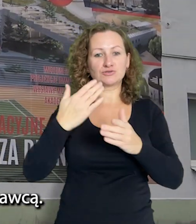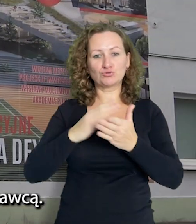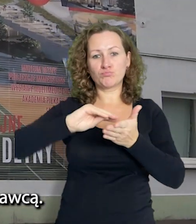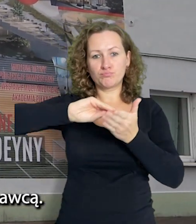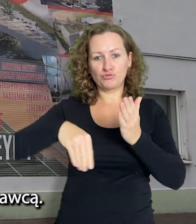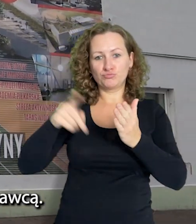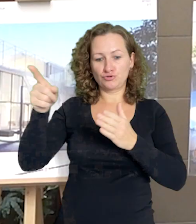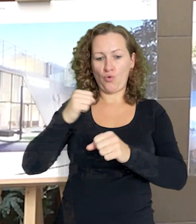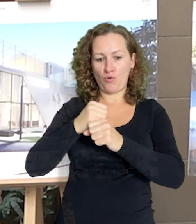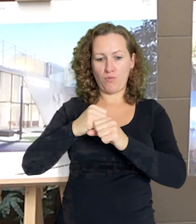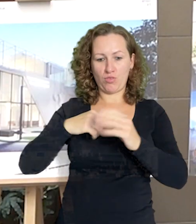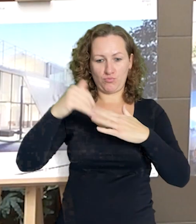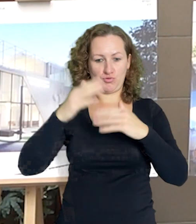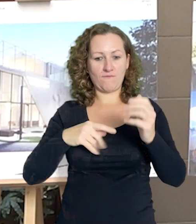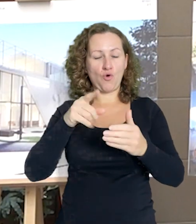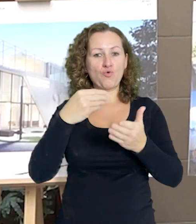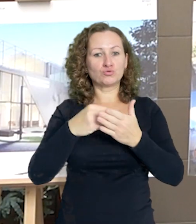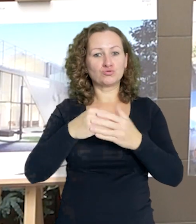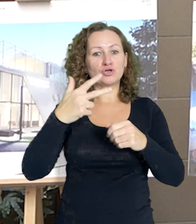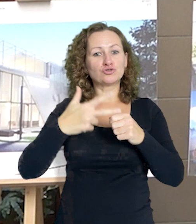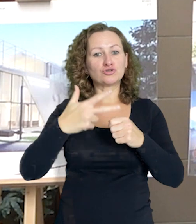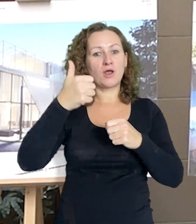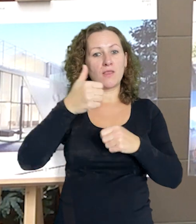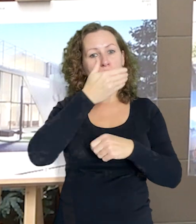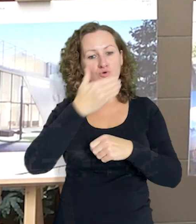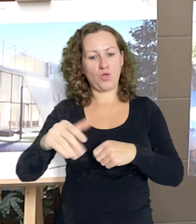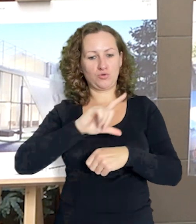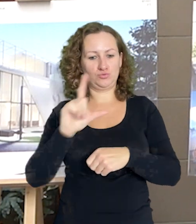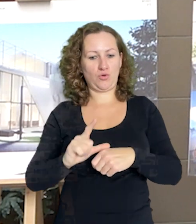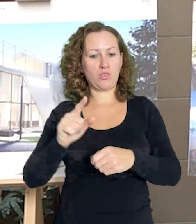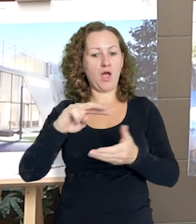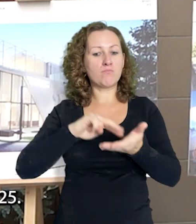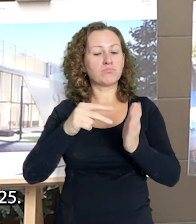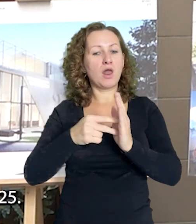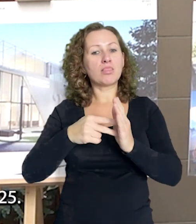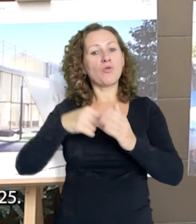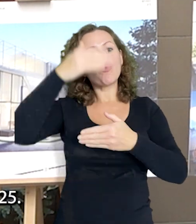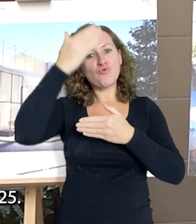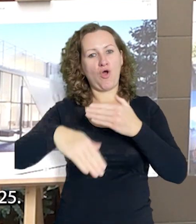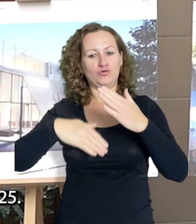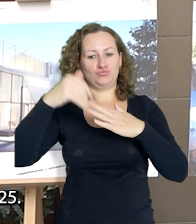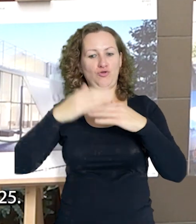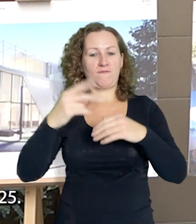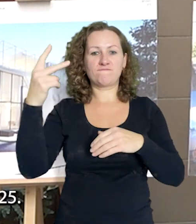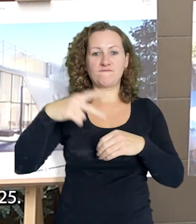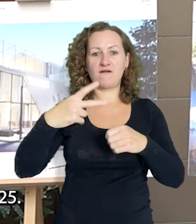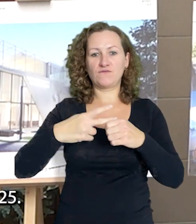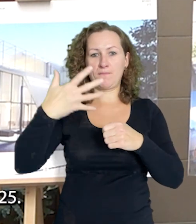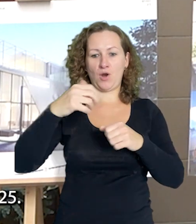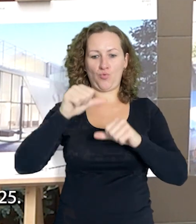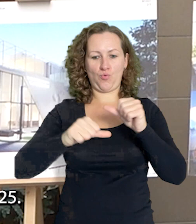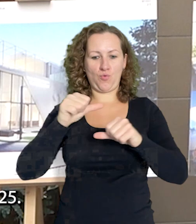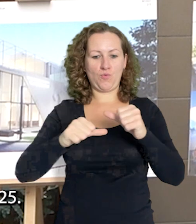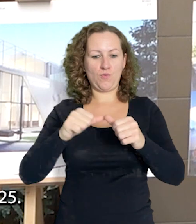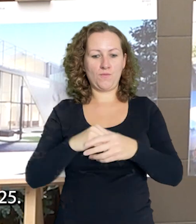umowę z wykonawcą. Koszt inwestycji to ponad 31 mln zł. Planowane zakluczenie